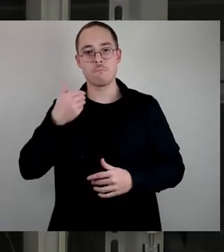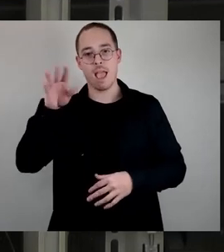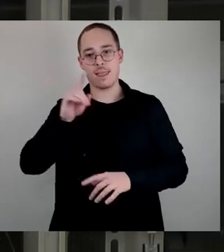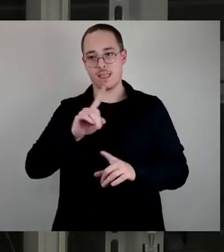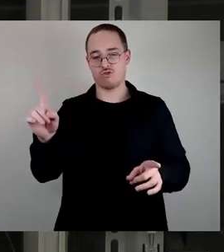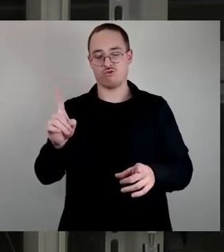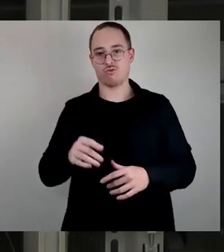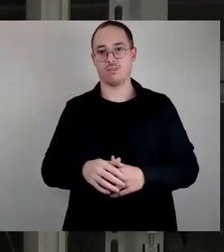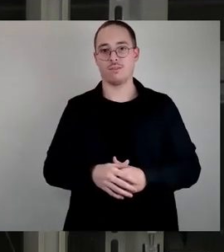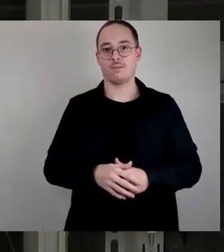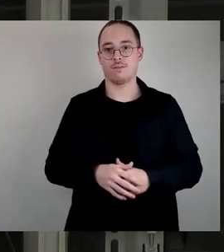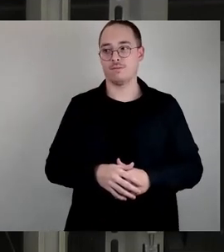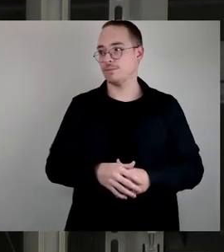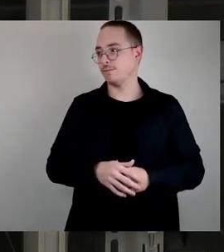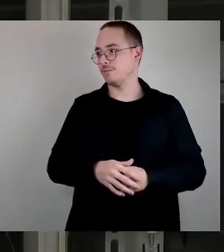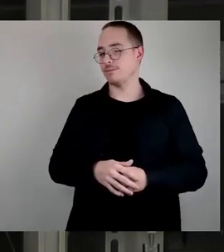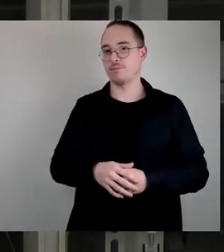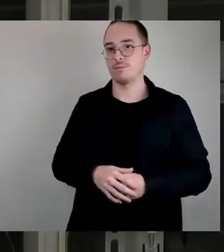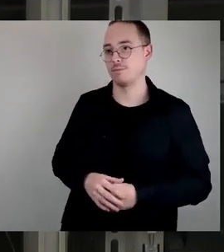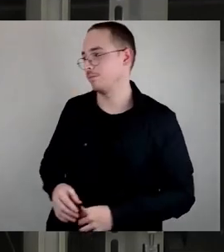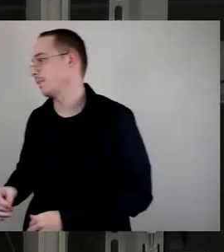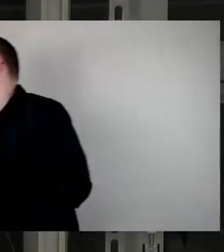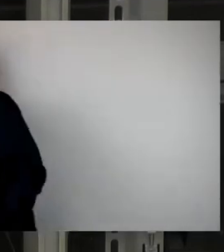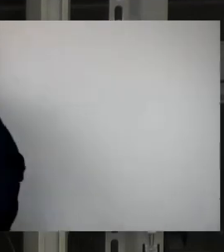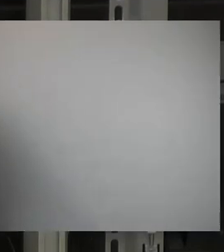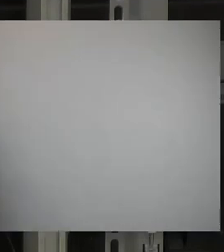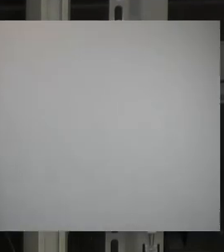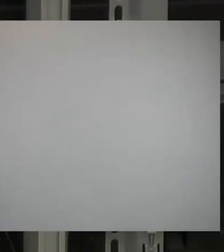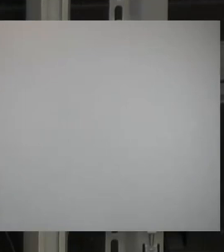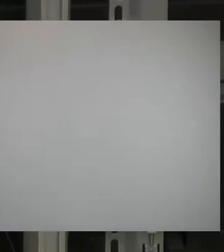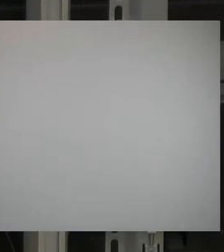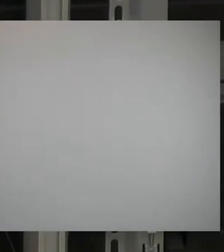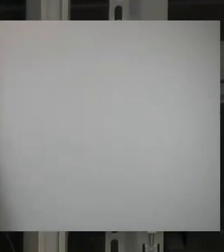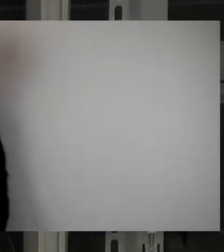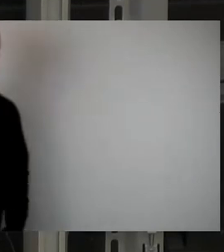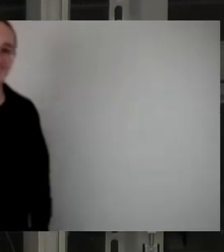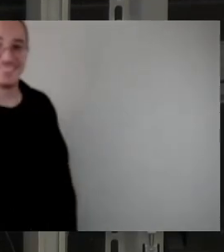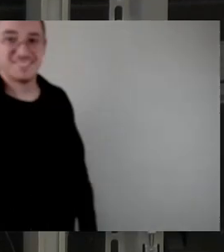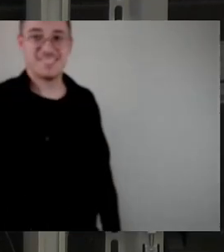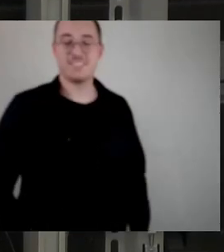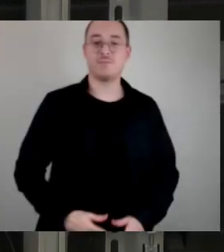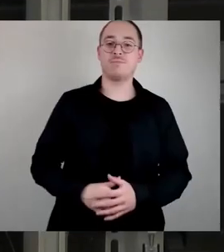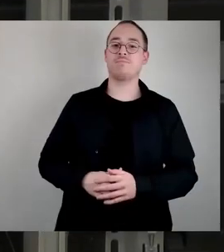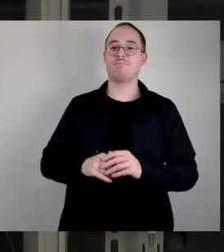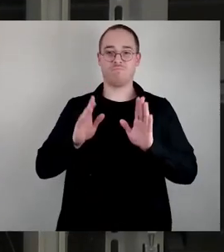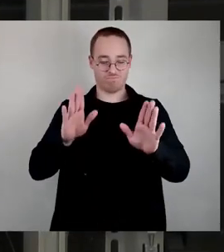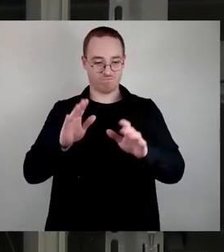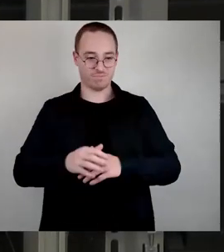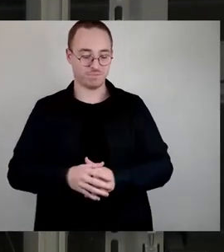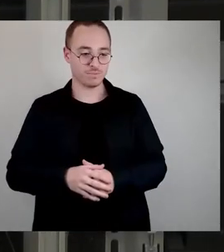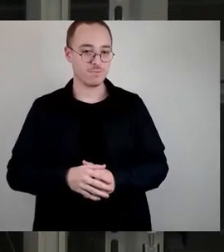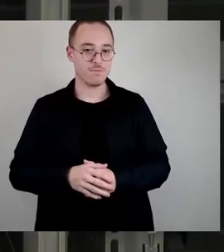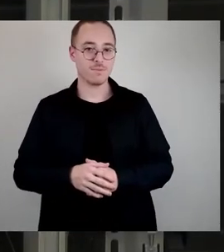jetzt die Industrieansiedlung im Dresdner Norden, die Wohngebietsentwicklung im Dresdner Norden. Wird